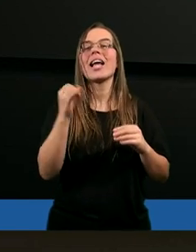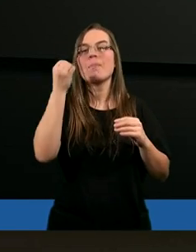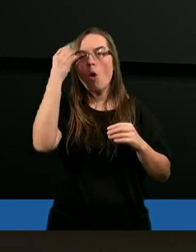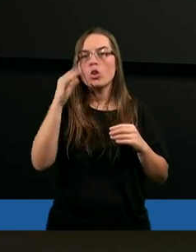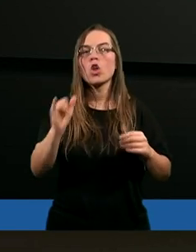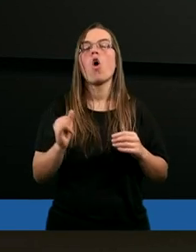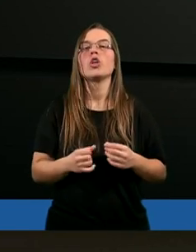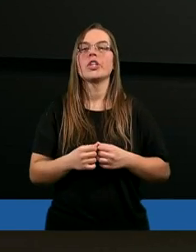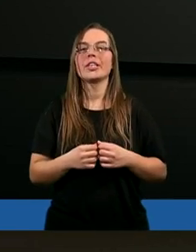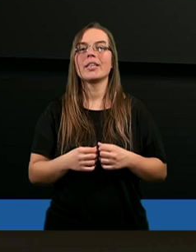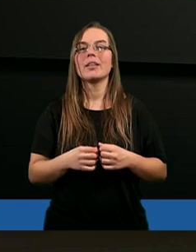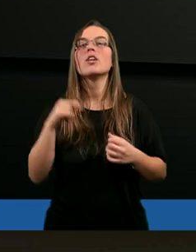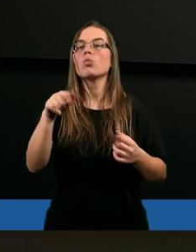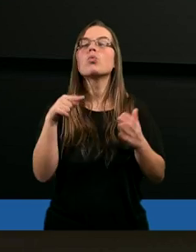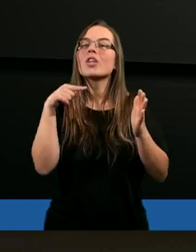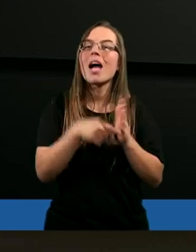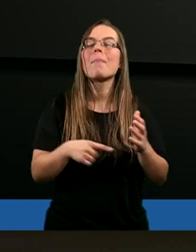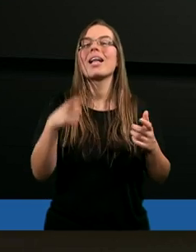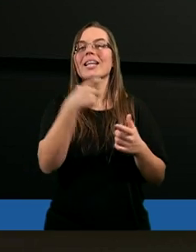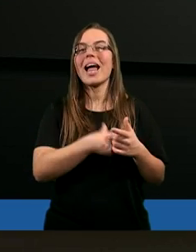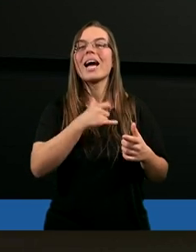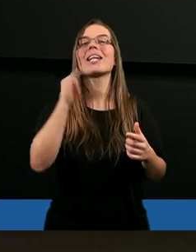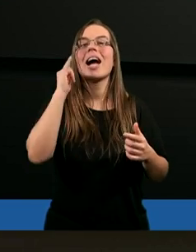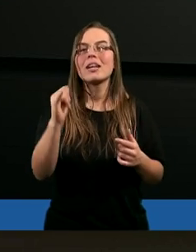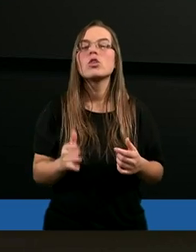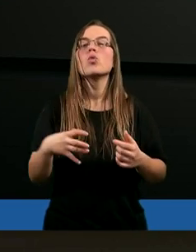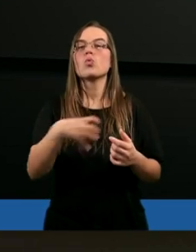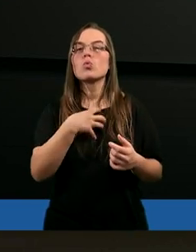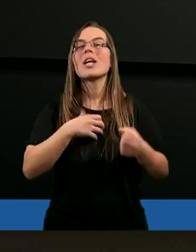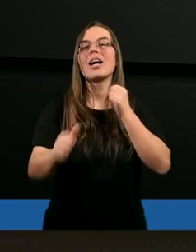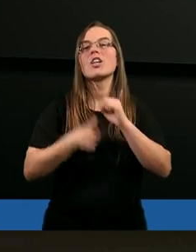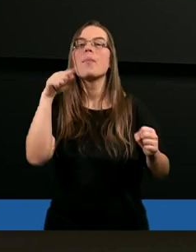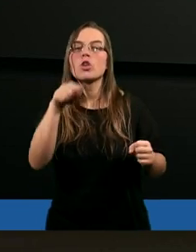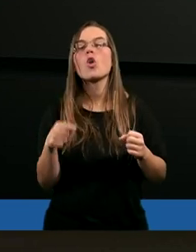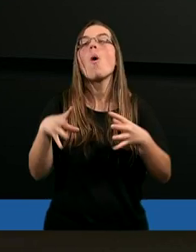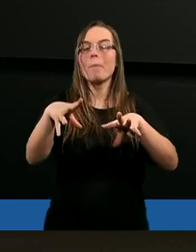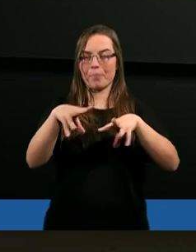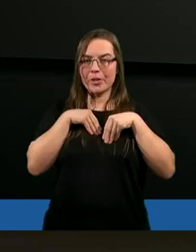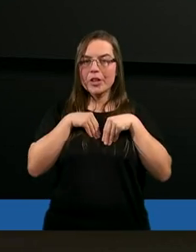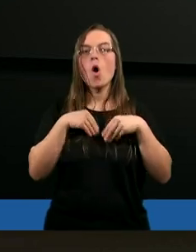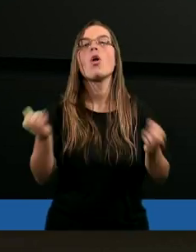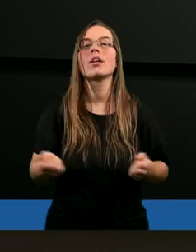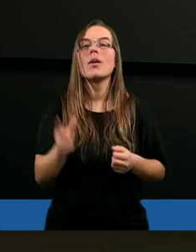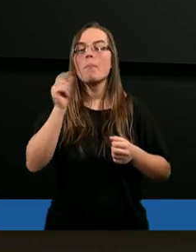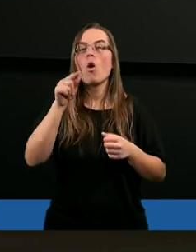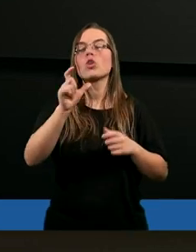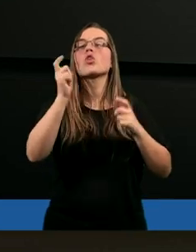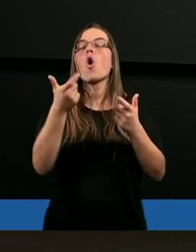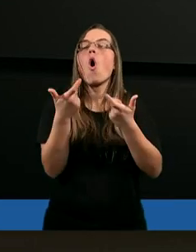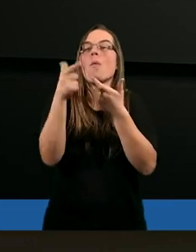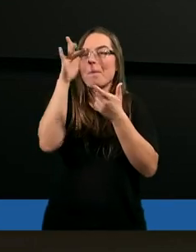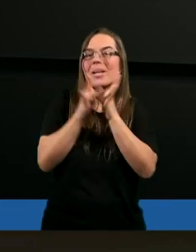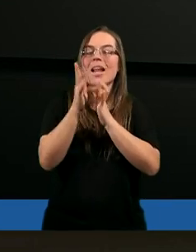mądrości, tu trzeba serca i uczucia, żeby to przyjąć, bo to zrobił dla